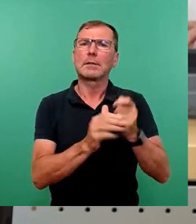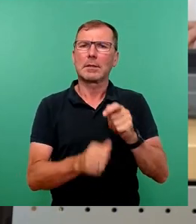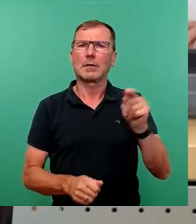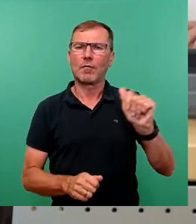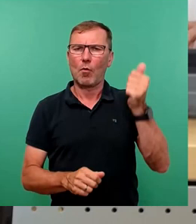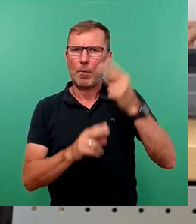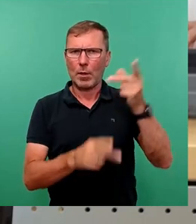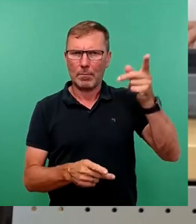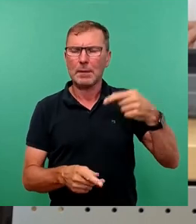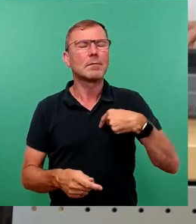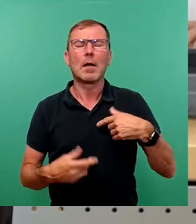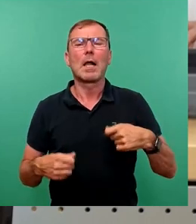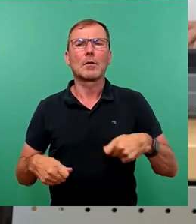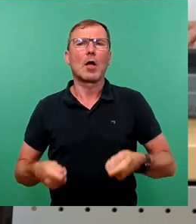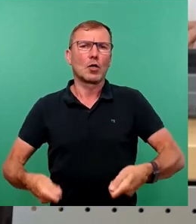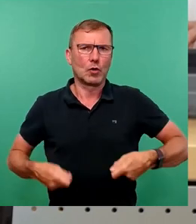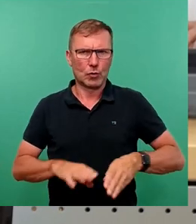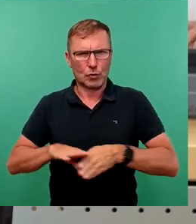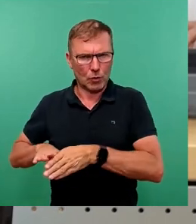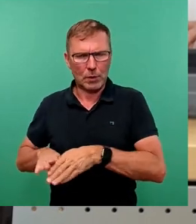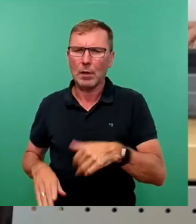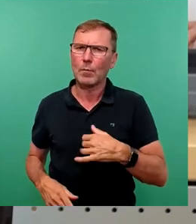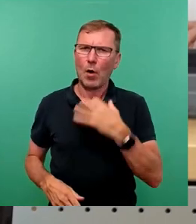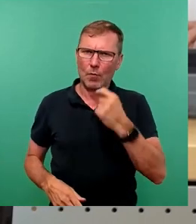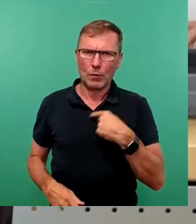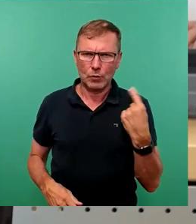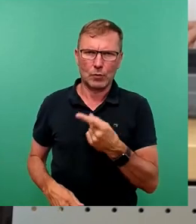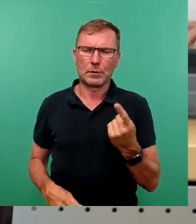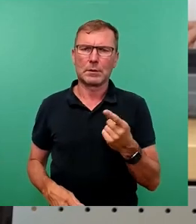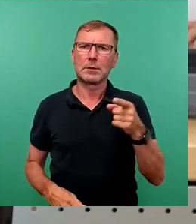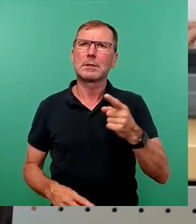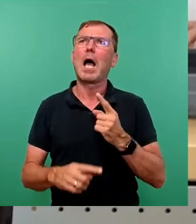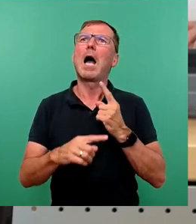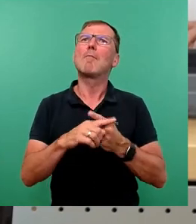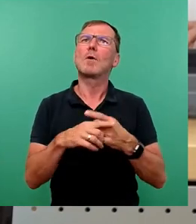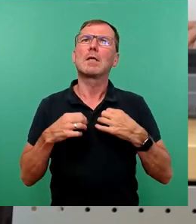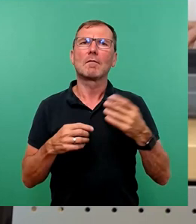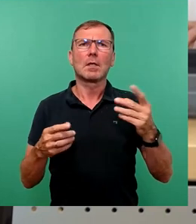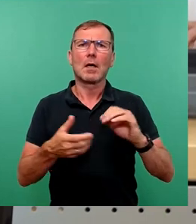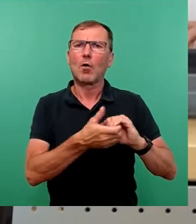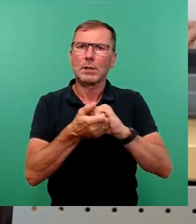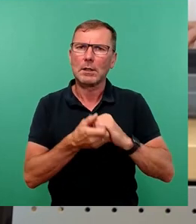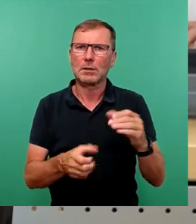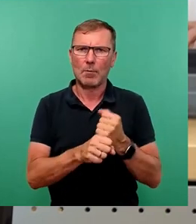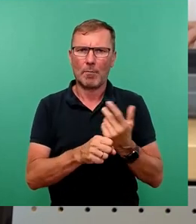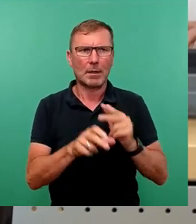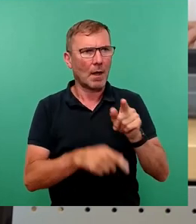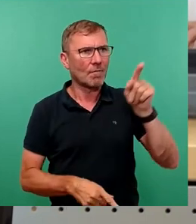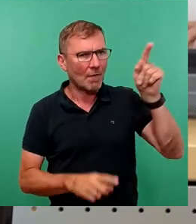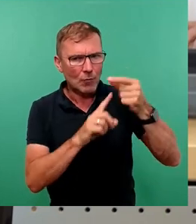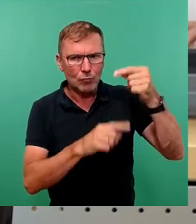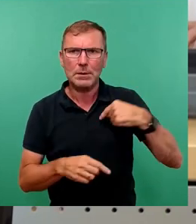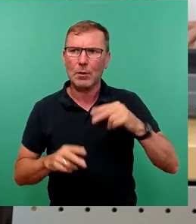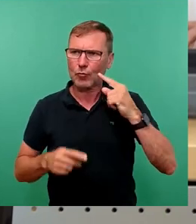Oberbürgermeisters zurück und wir würden uns wünschen, dass eine derart positive, sachorientierte Zusammenarbeit zwischen der Verwaltungsspitze und dem